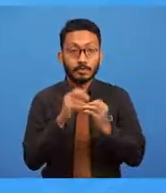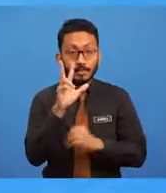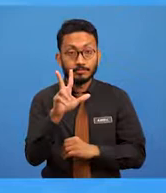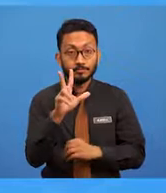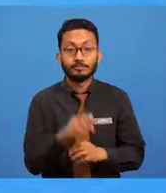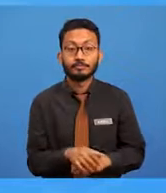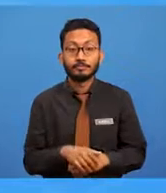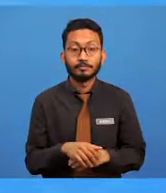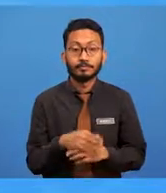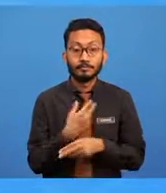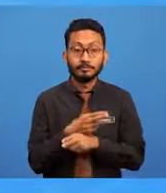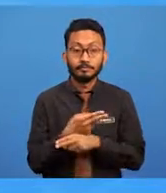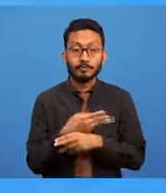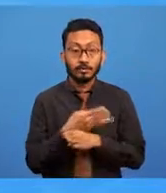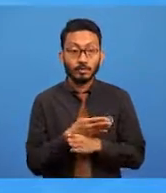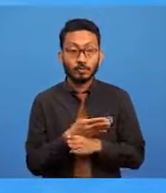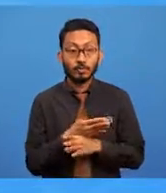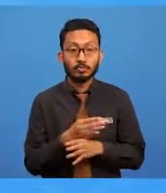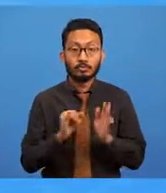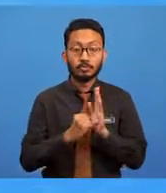reka bentuk pengiklanan.